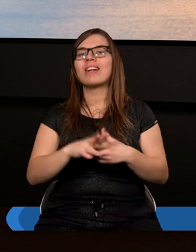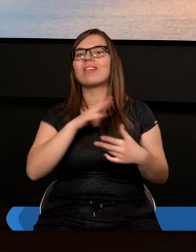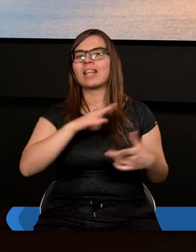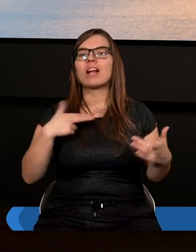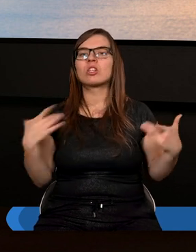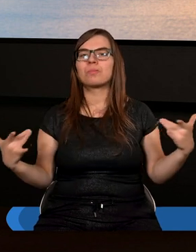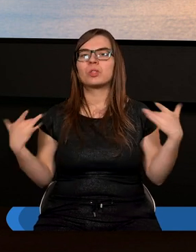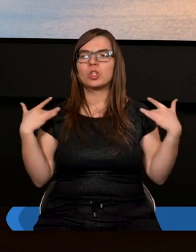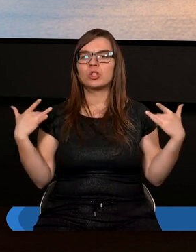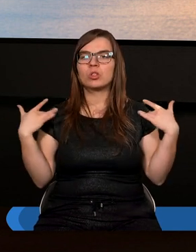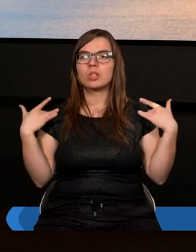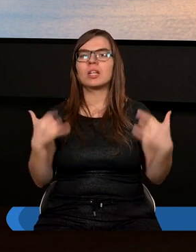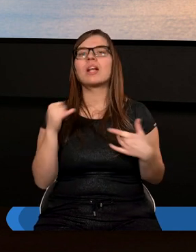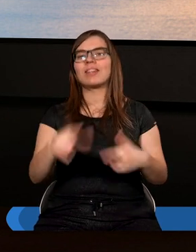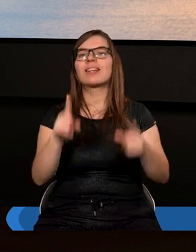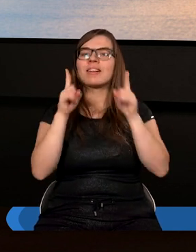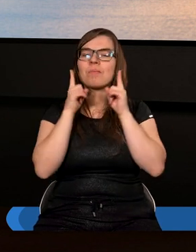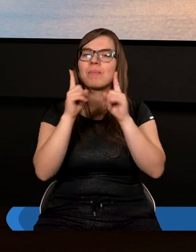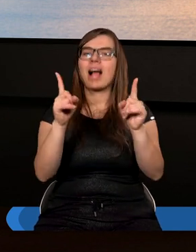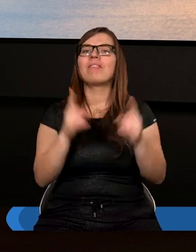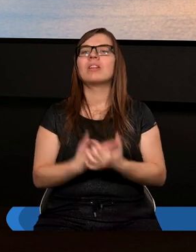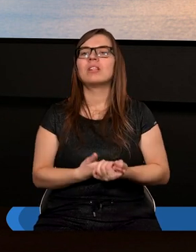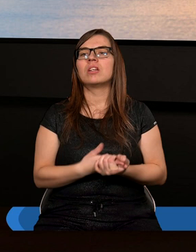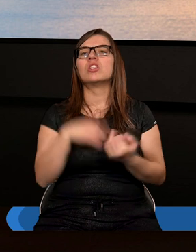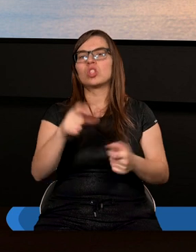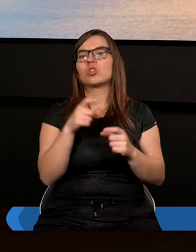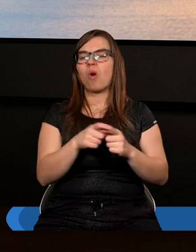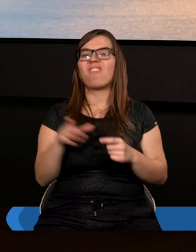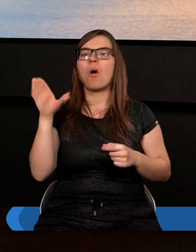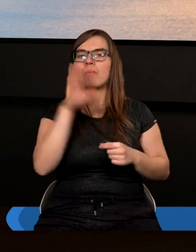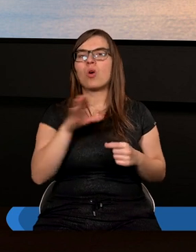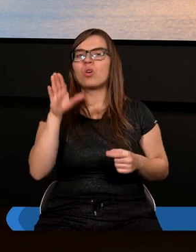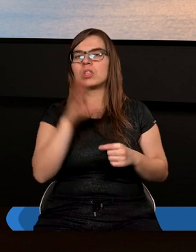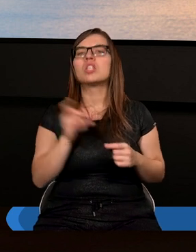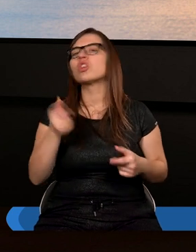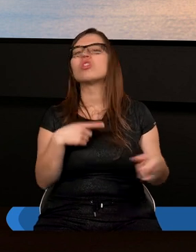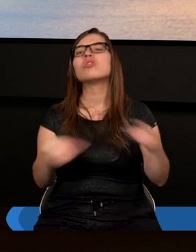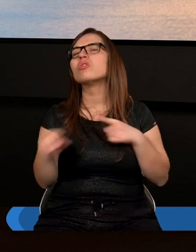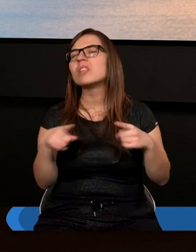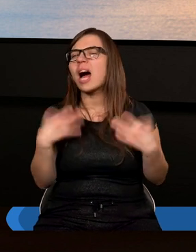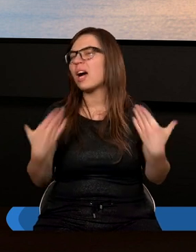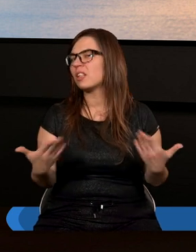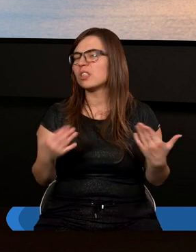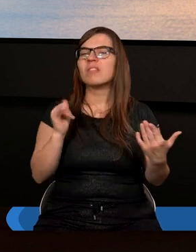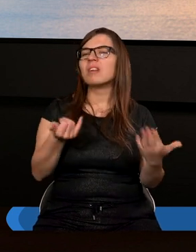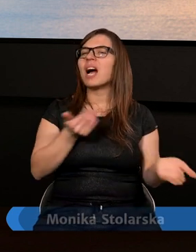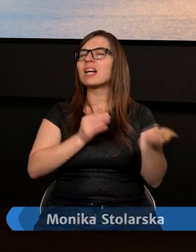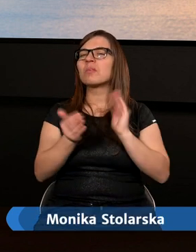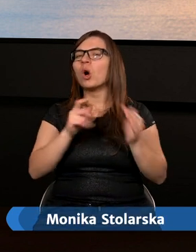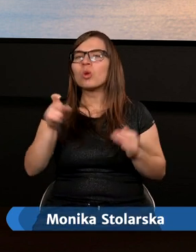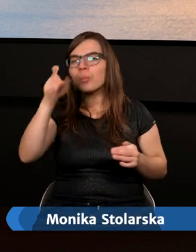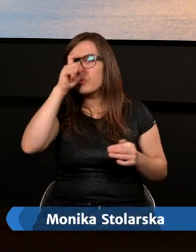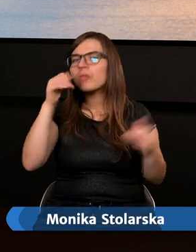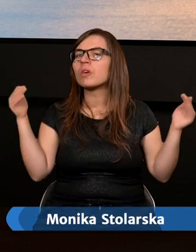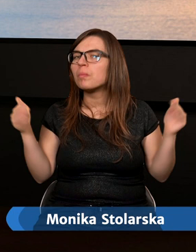naszym życiu, jest prawda. Jest Słowo Boże. Co to znaczy? W jaki sposób człowiek